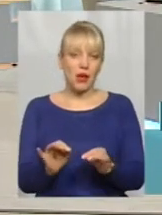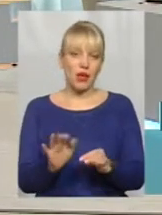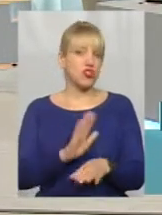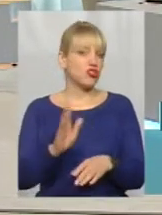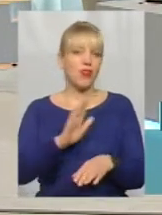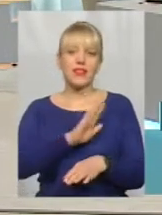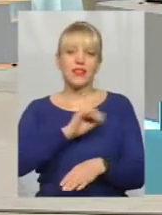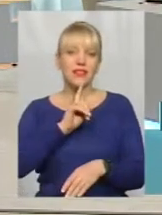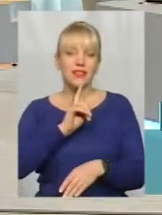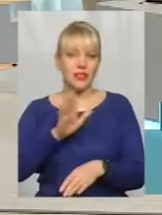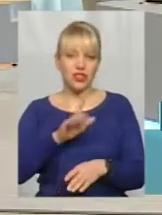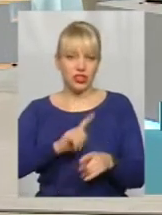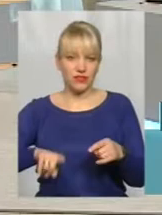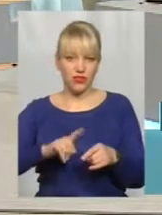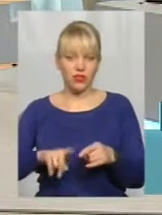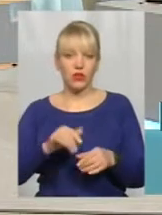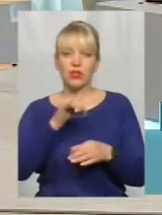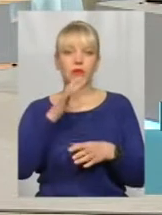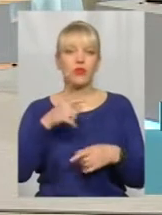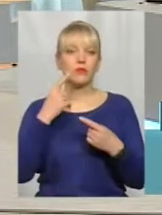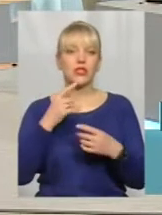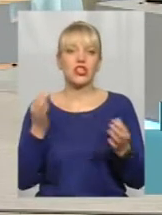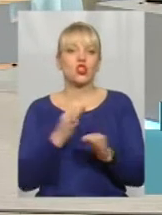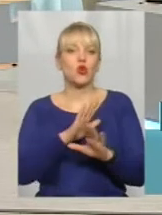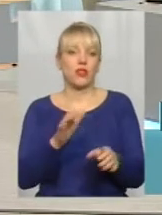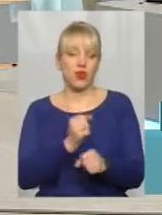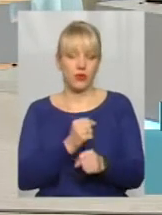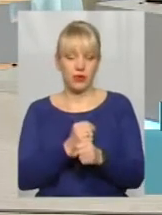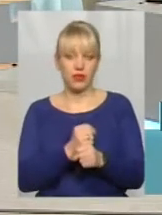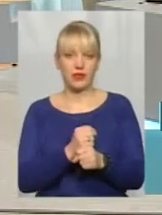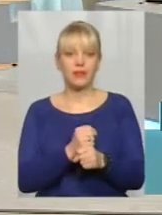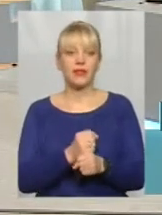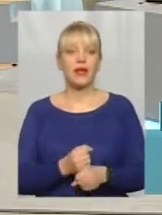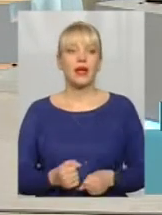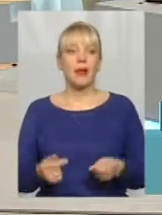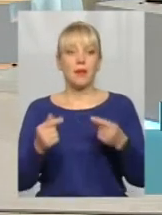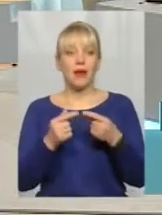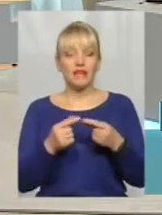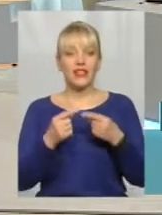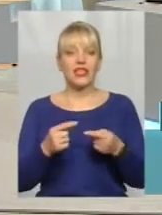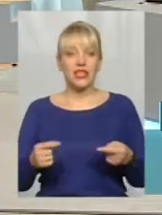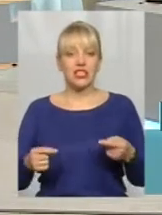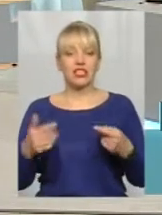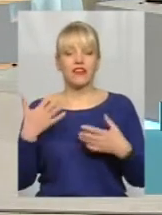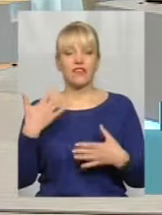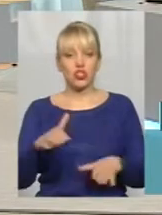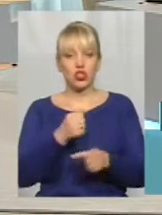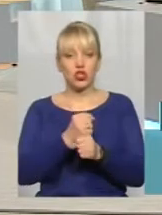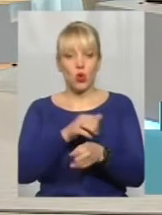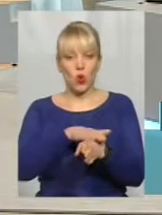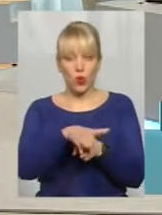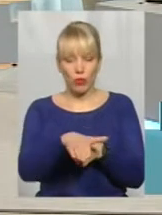швидко, але не можна сказати, що нас нічого не робилось. Певні речі зроблені, дуже важливі.